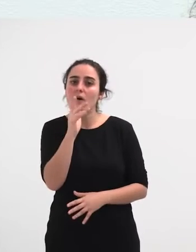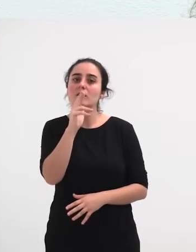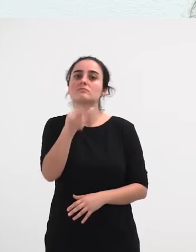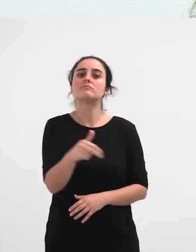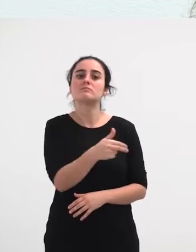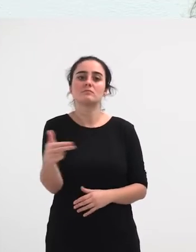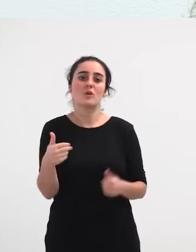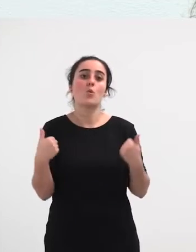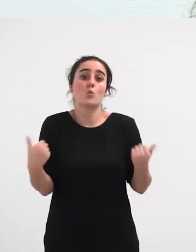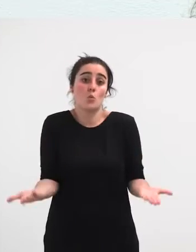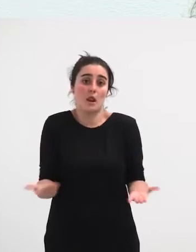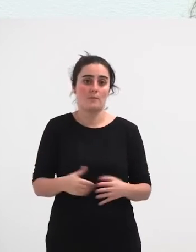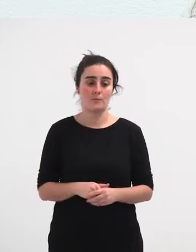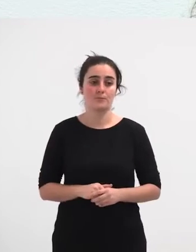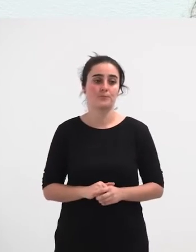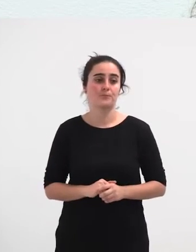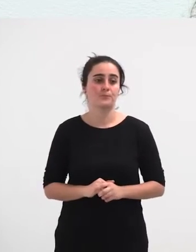lukete epaiteiek.